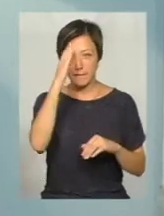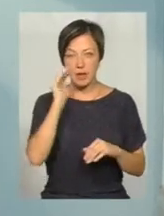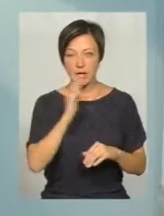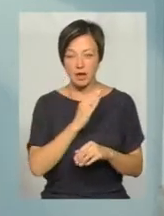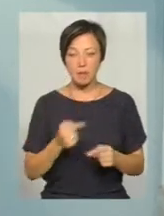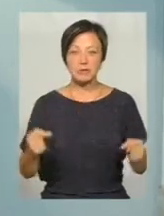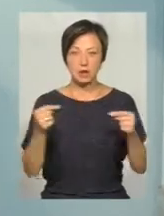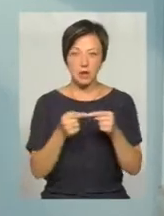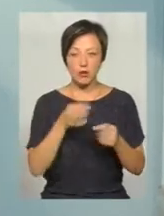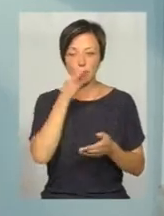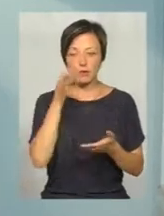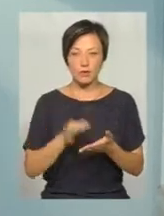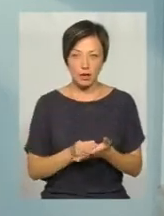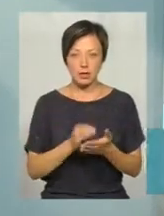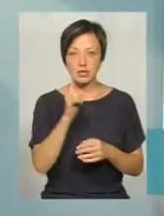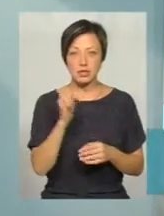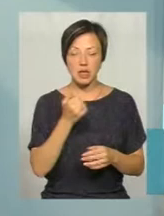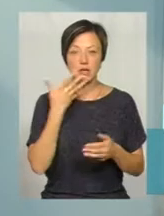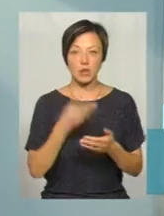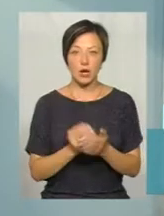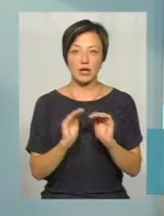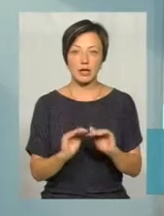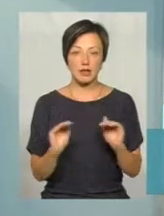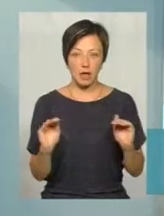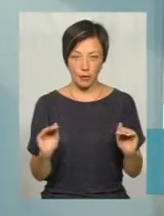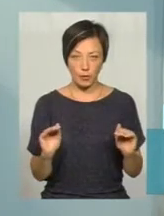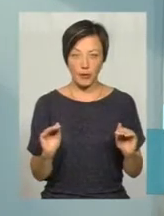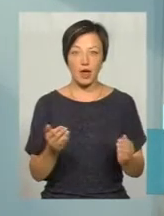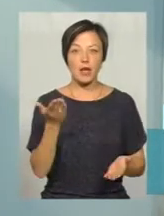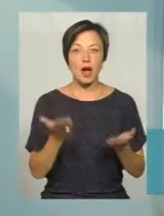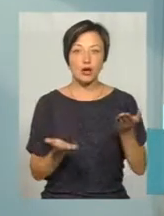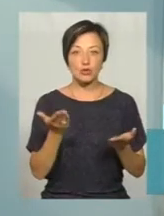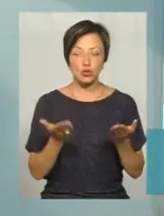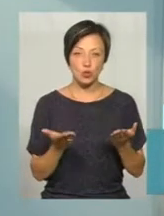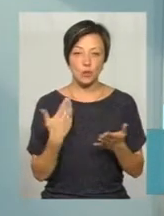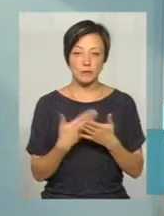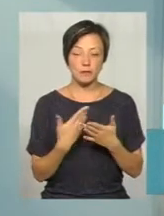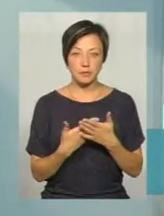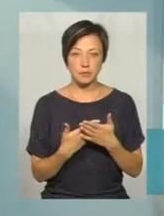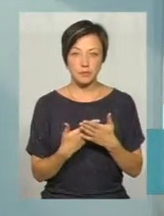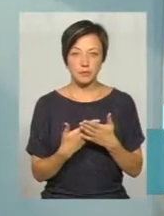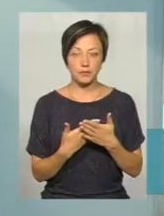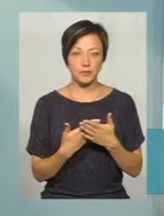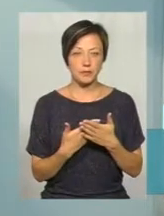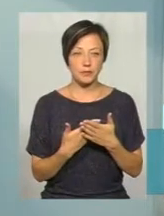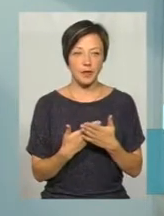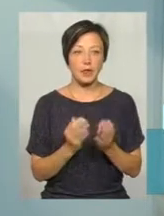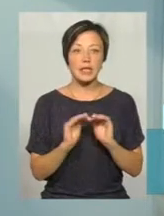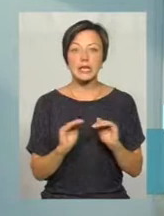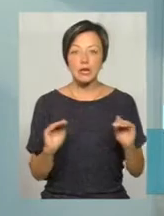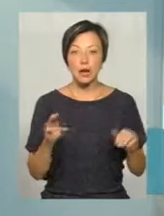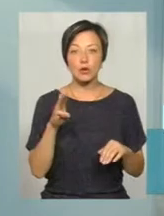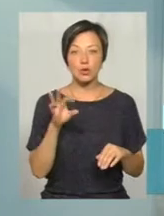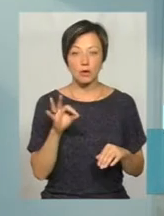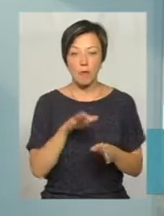безпосередньо несуть відповідальність за своїх дітей. Якщо ж брати дітей, то